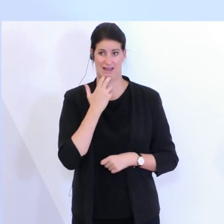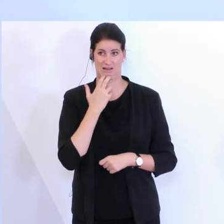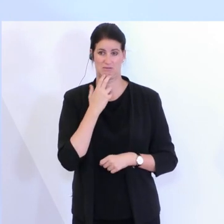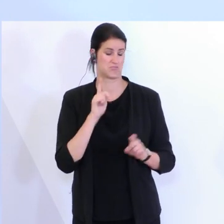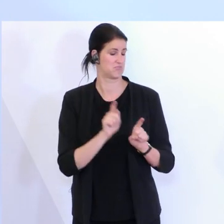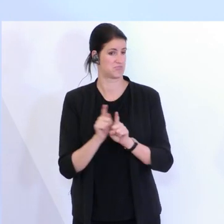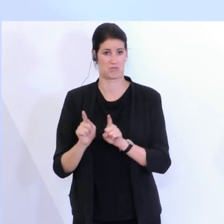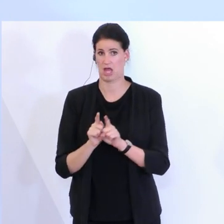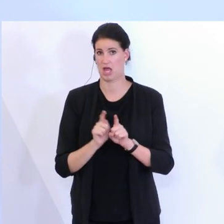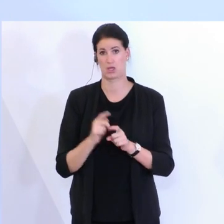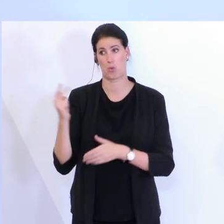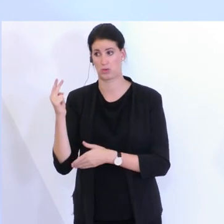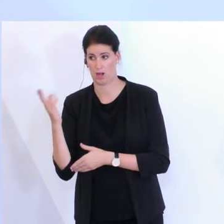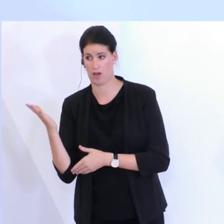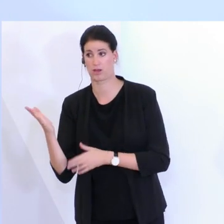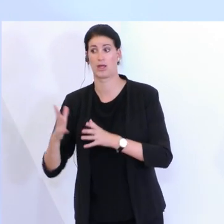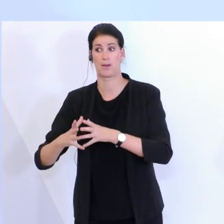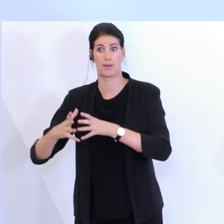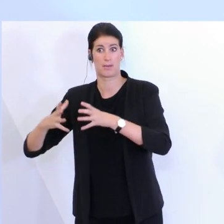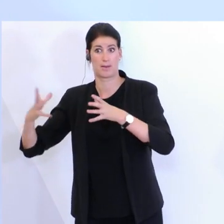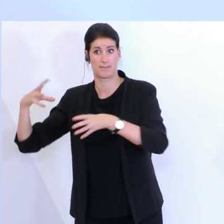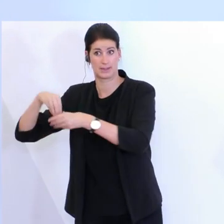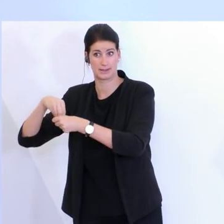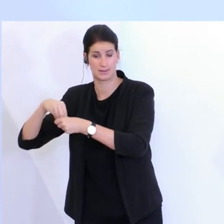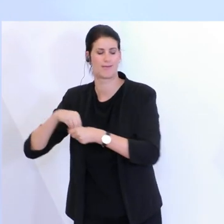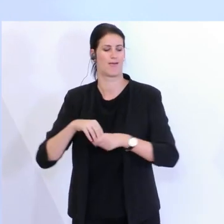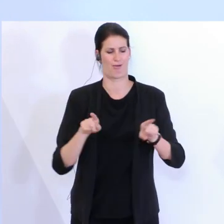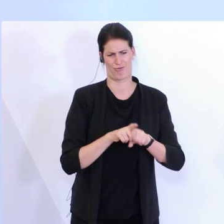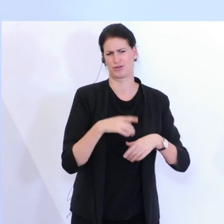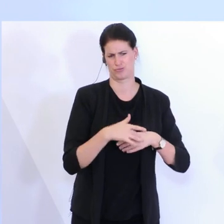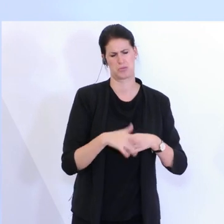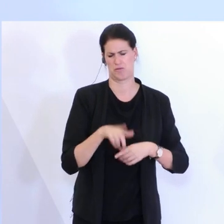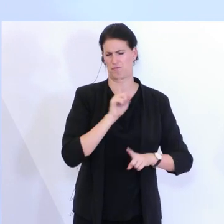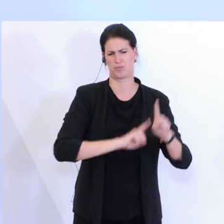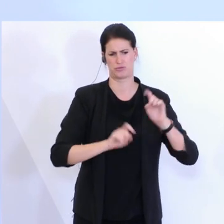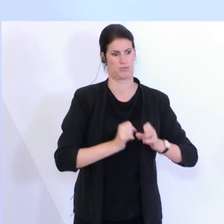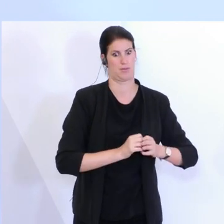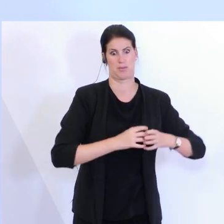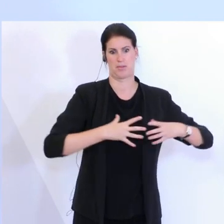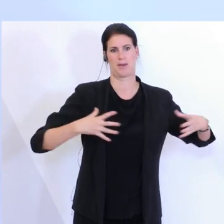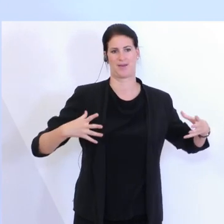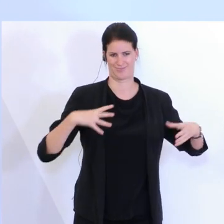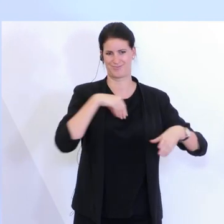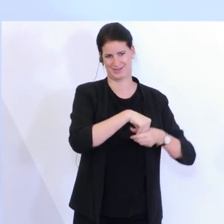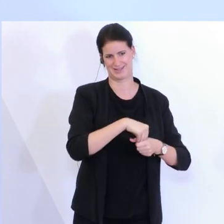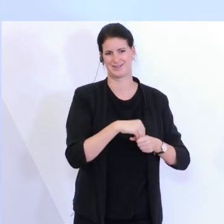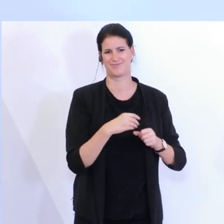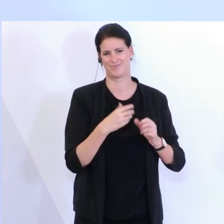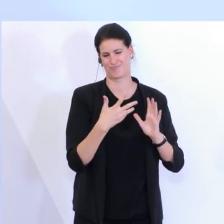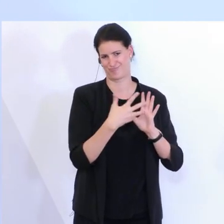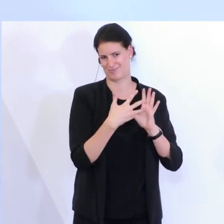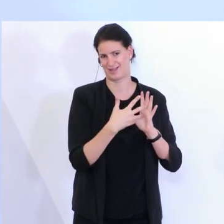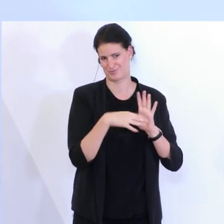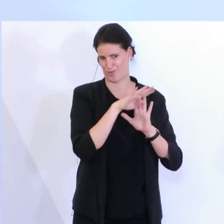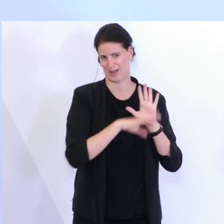laufend steigende Zahlen bei den Mitgliedsbetrieben geben wird, die teilnehmen. Und auch bei den Mitarbeitern, die sich dann testen lassen. Denn nur so ist es auch in